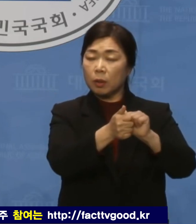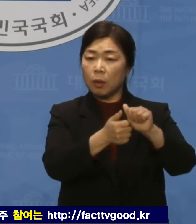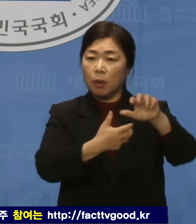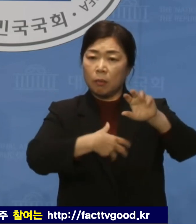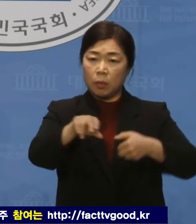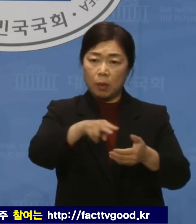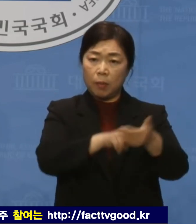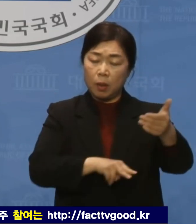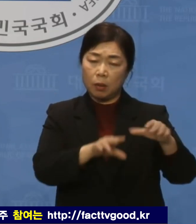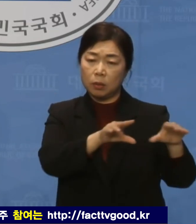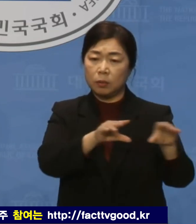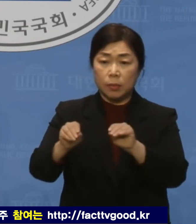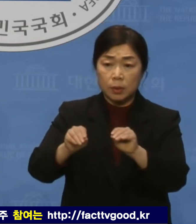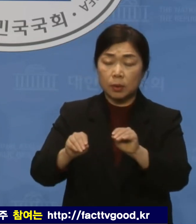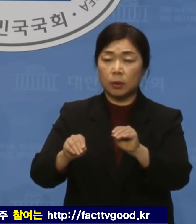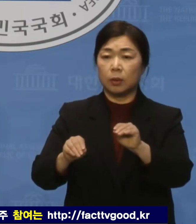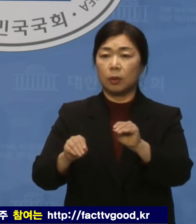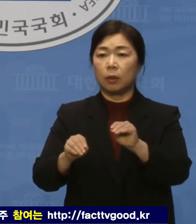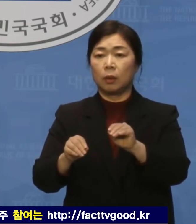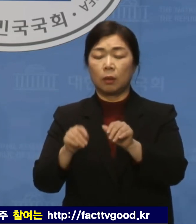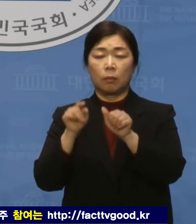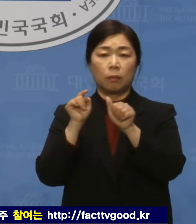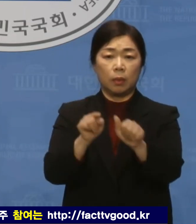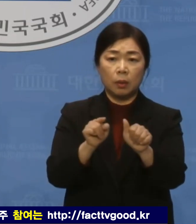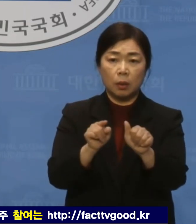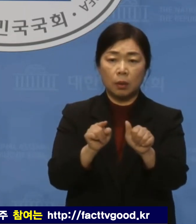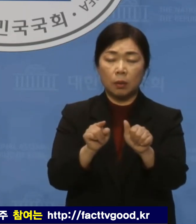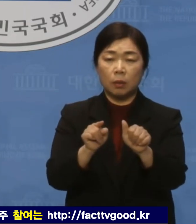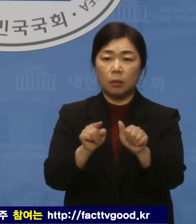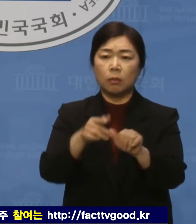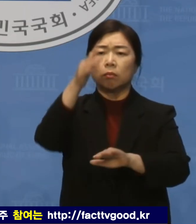타게 만드는 정부가 어디에 있습니까?